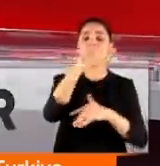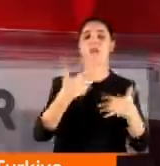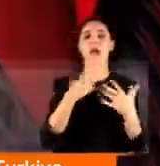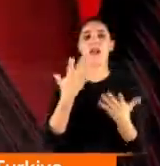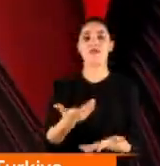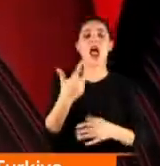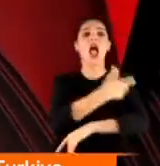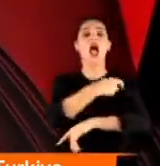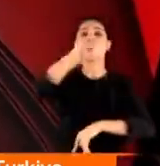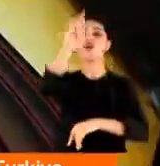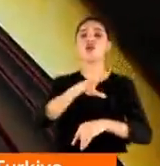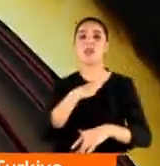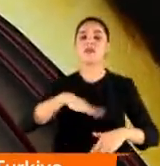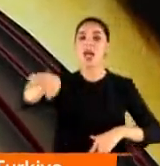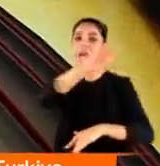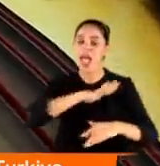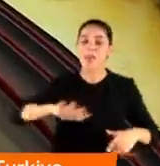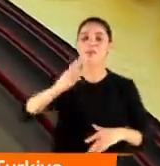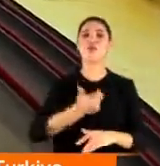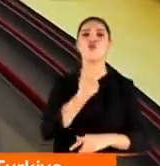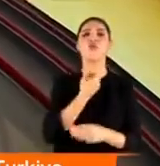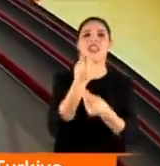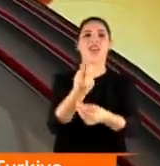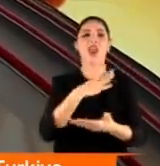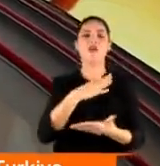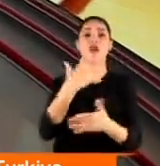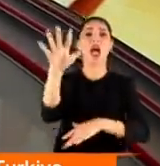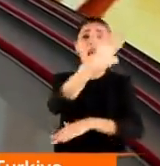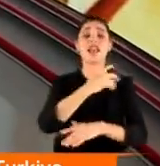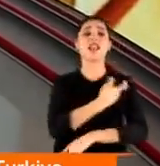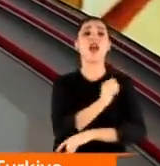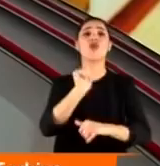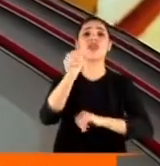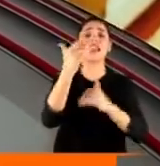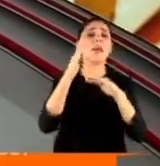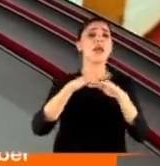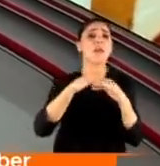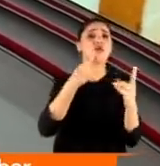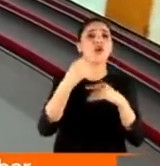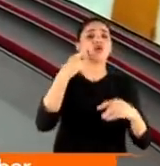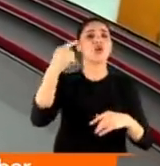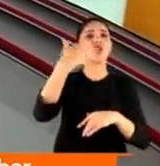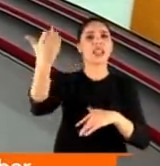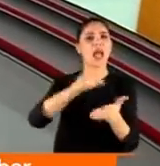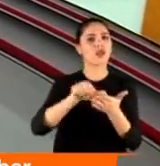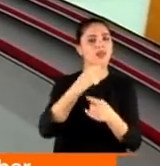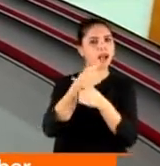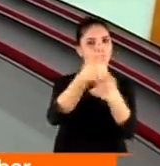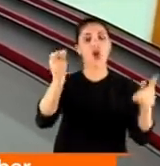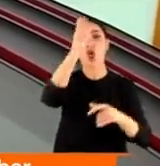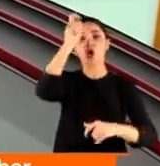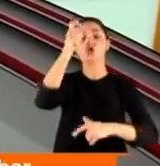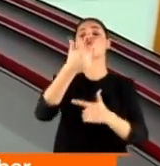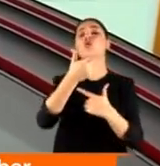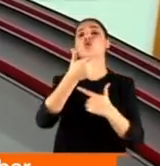aşı gündemi var. Bizi ümitlendiren, umutlandıran. Herkes aşının ne zaman yapılacağını konuşuyor. Erdoğan bugün bizzat tarih verdi. Yerli aşının